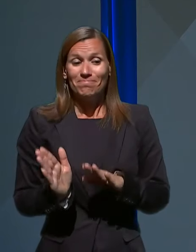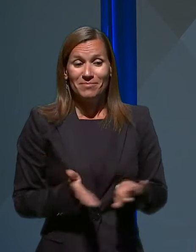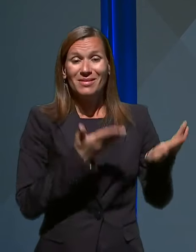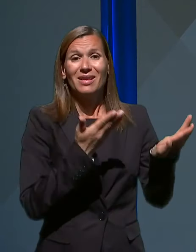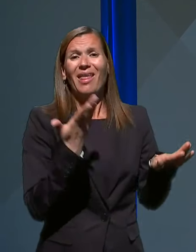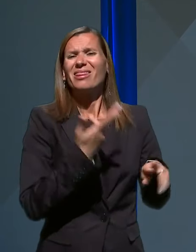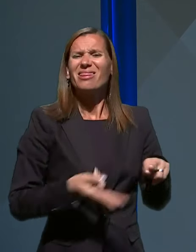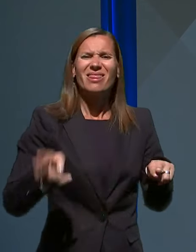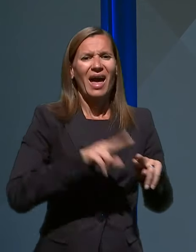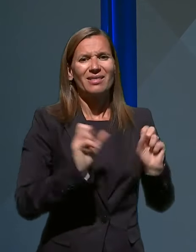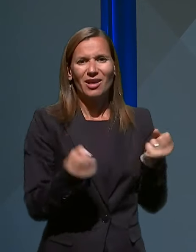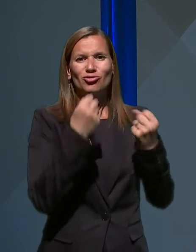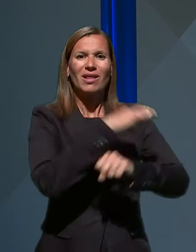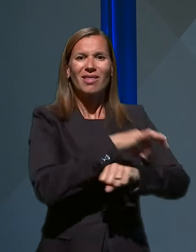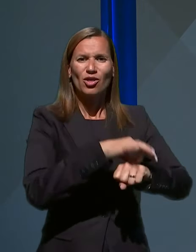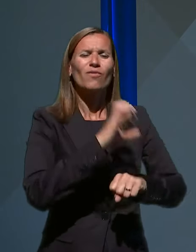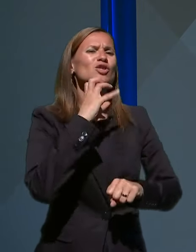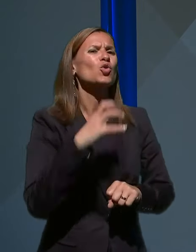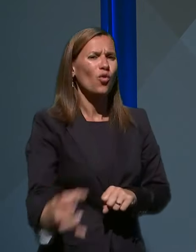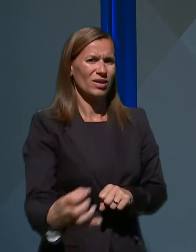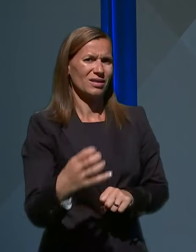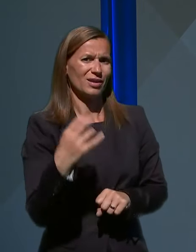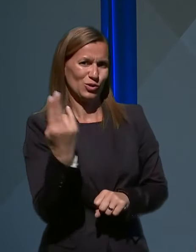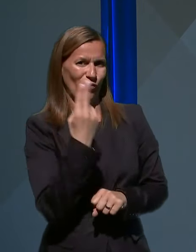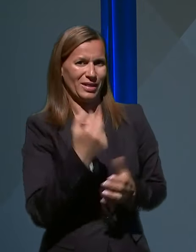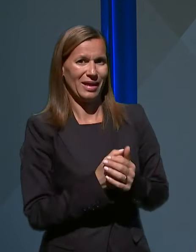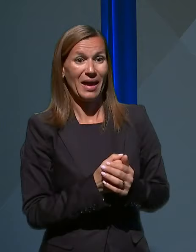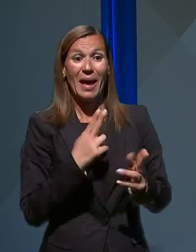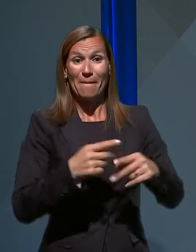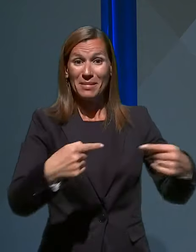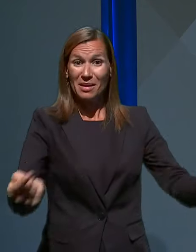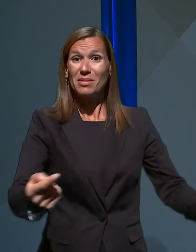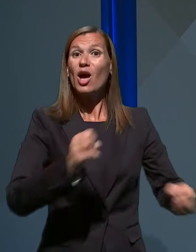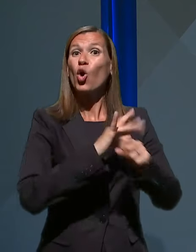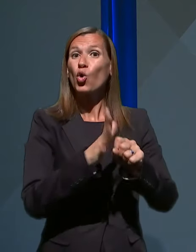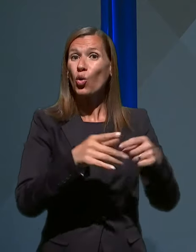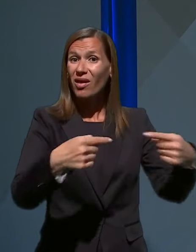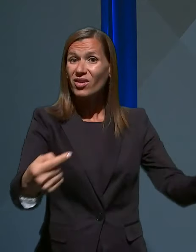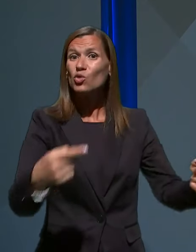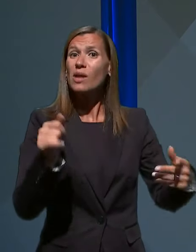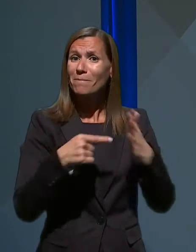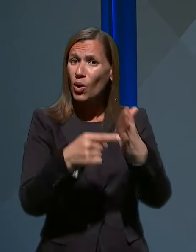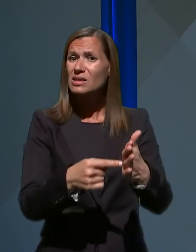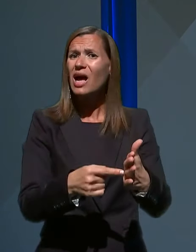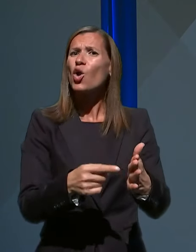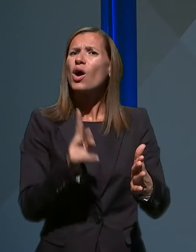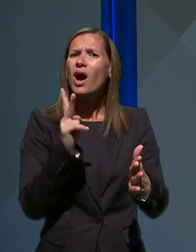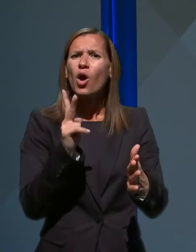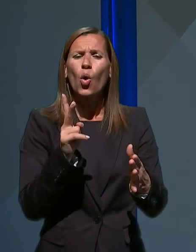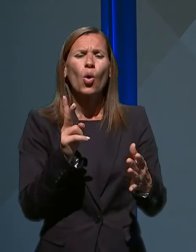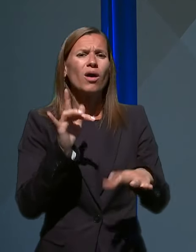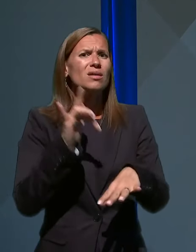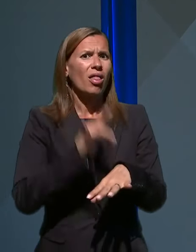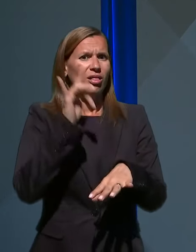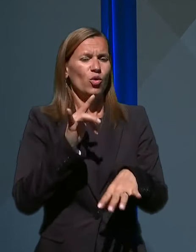zgodovini naše države. Epidemija koronavirusa je pokazala, kako soodvisen in ranil je